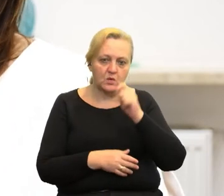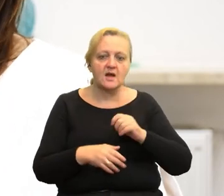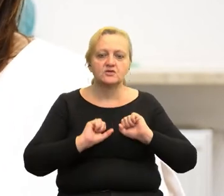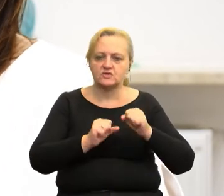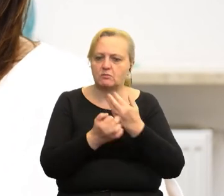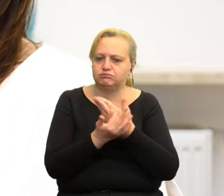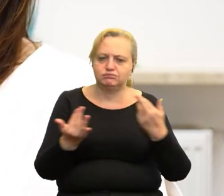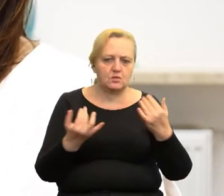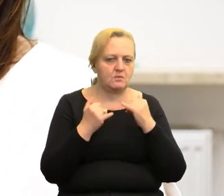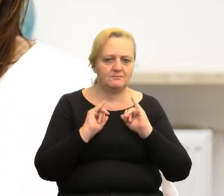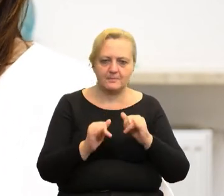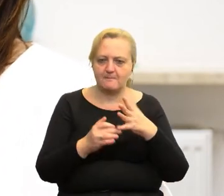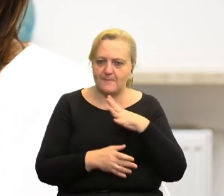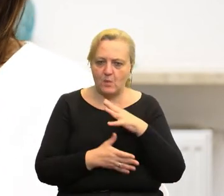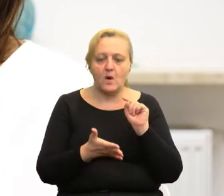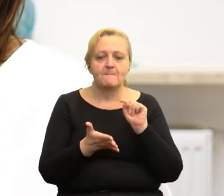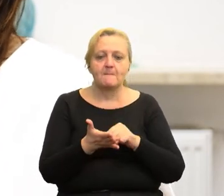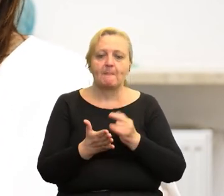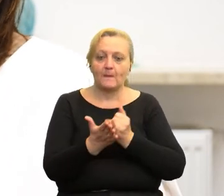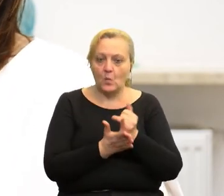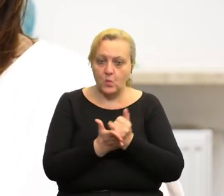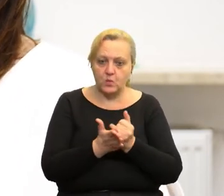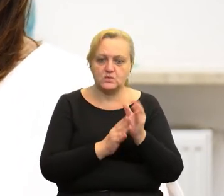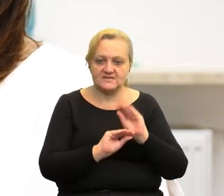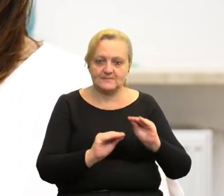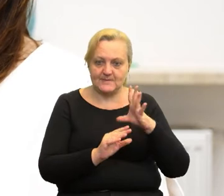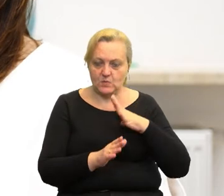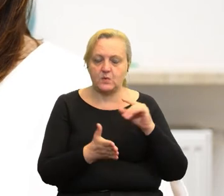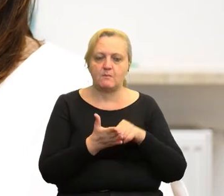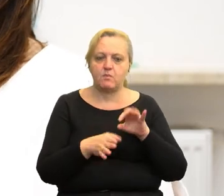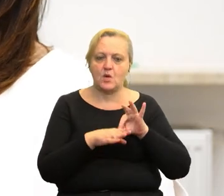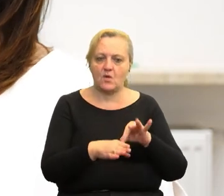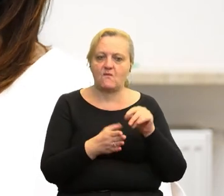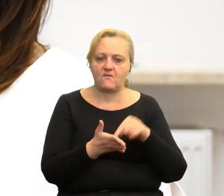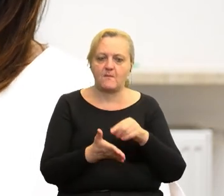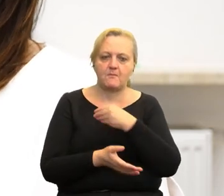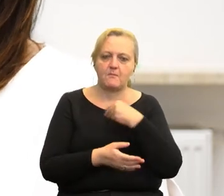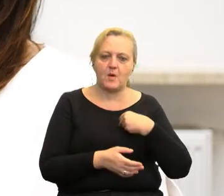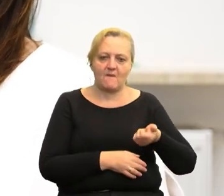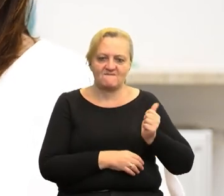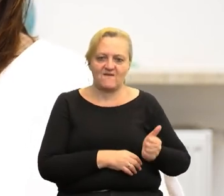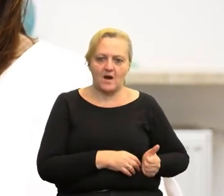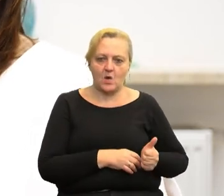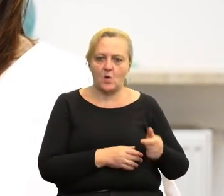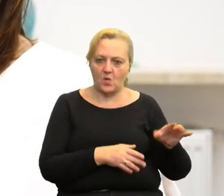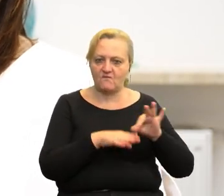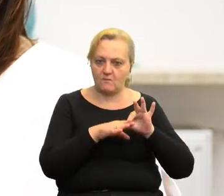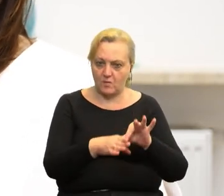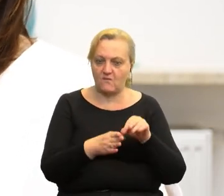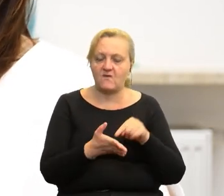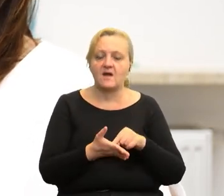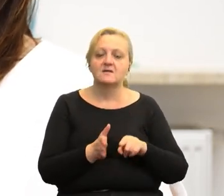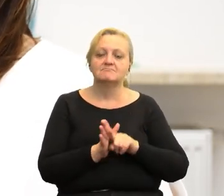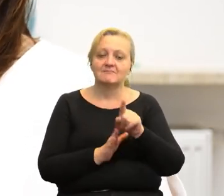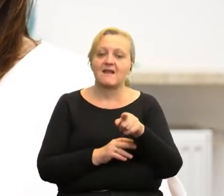działań miękkich. Były to między innymi kursy, które były prowadzone przez polskich specjalistów dla